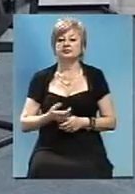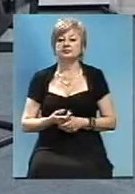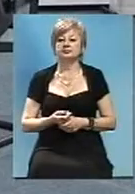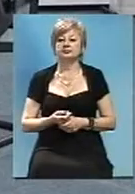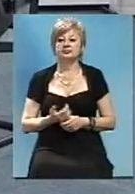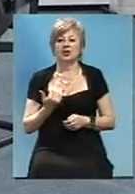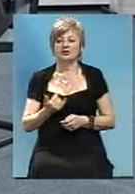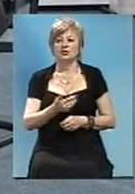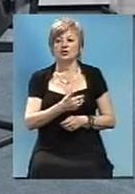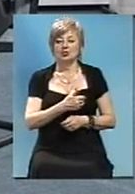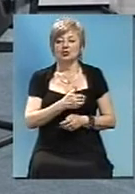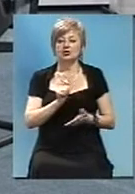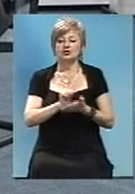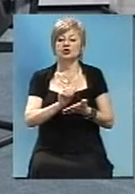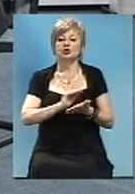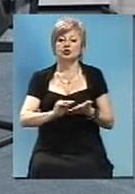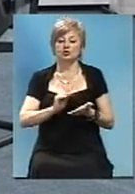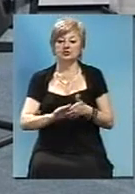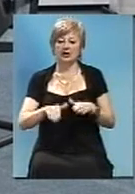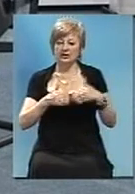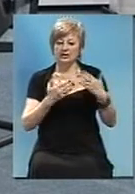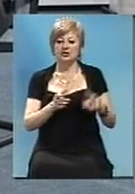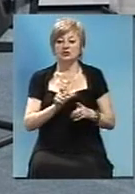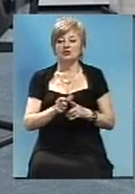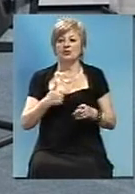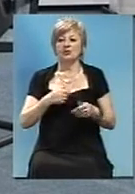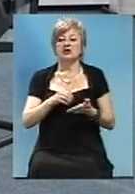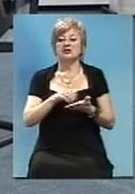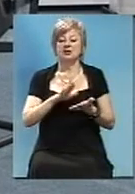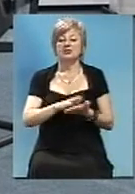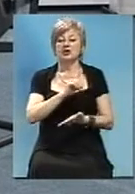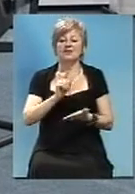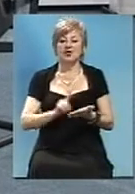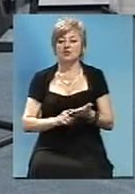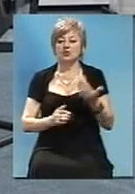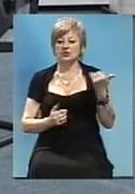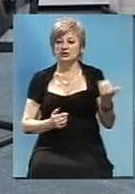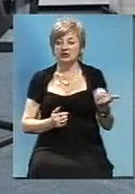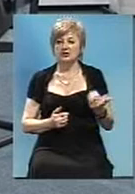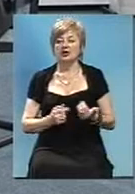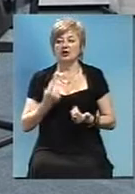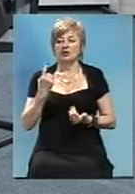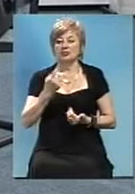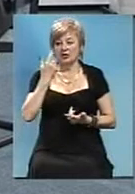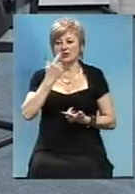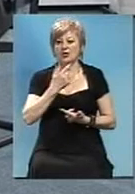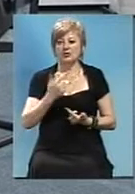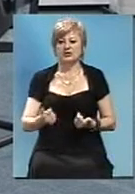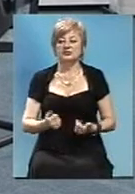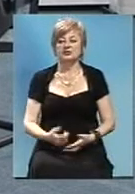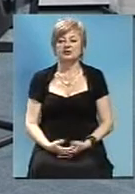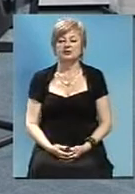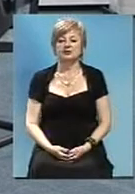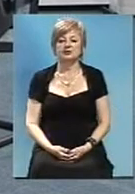Тепер я хочу надати слово журналістам. Запоріжжя. Ми записали кілька запитань від них. І перше озвучить Мирослава Балабан – це сайт